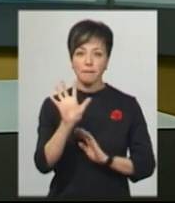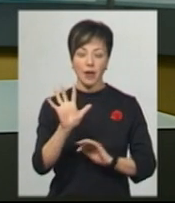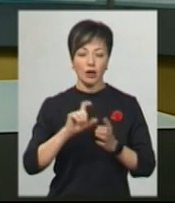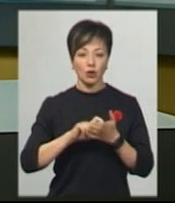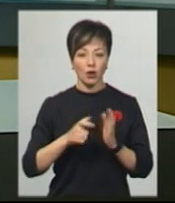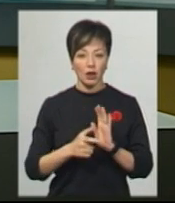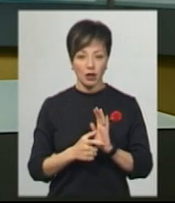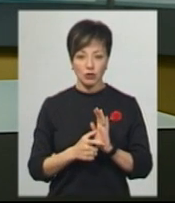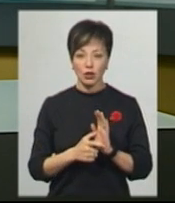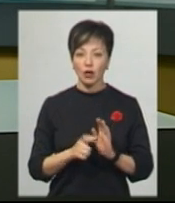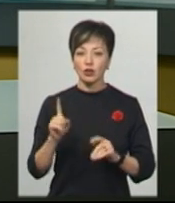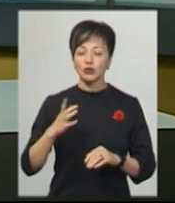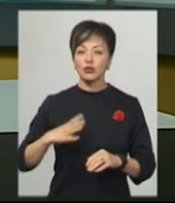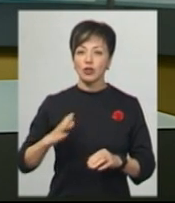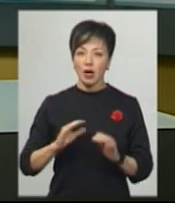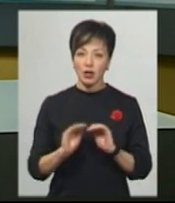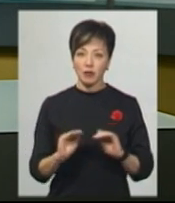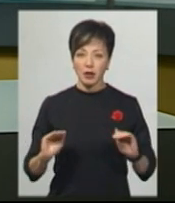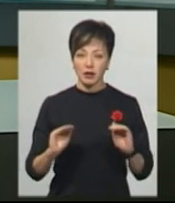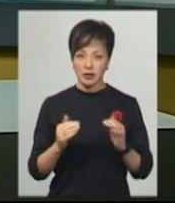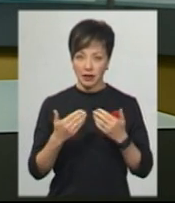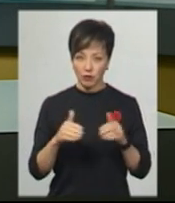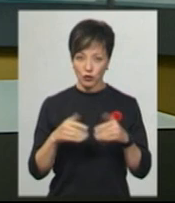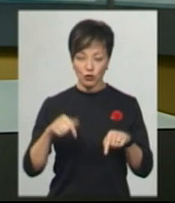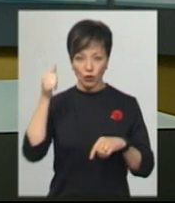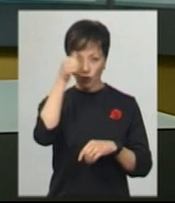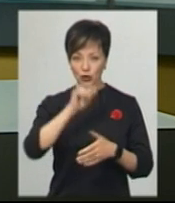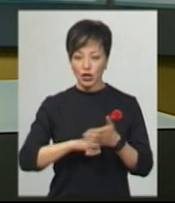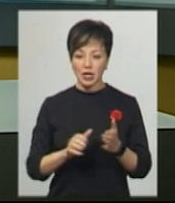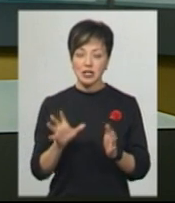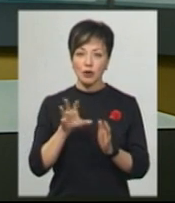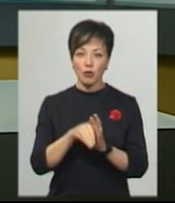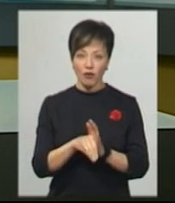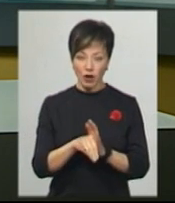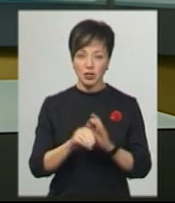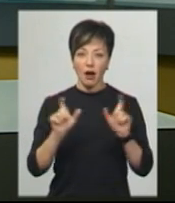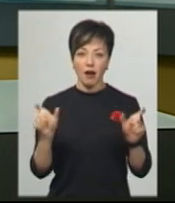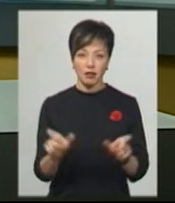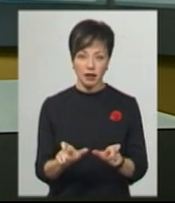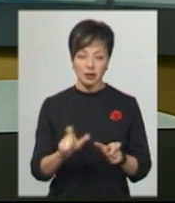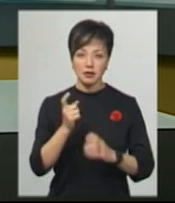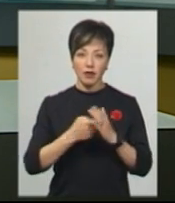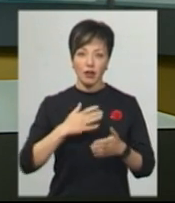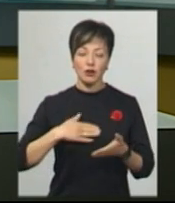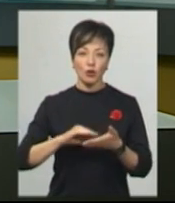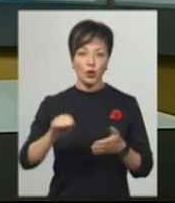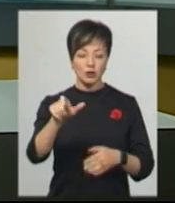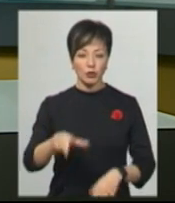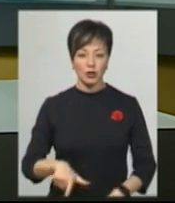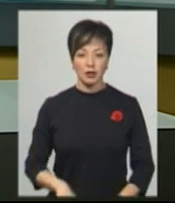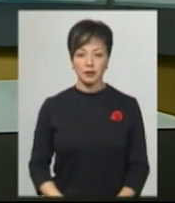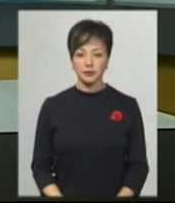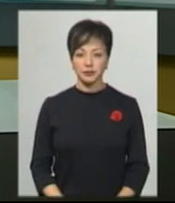п'ятого класу. Що чекає на маленьких випускників цього року через запроваджений у країні карантин, дізнавалась кореспондентка